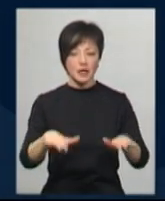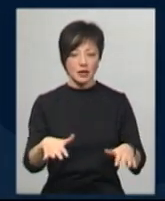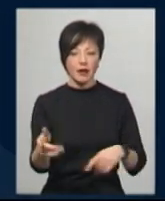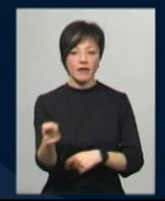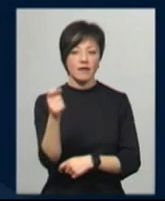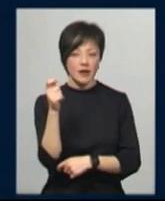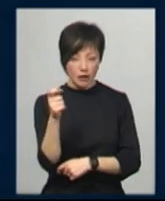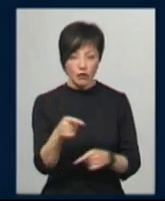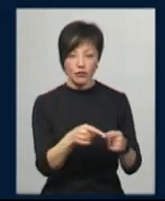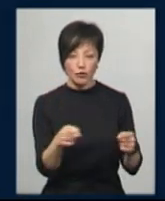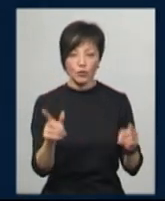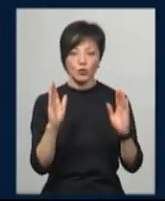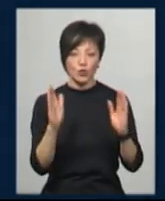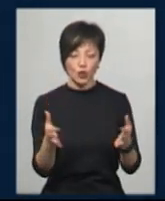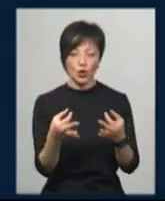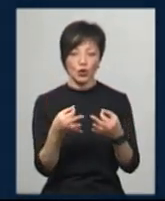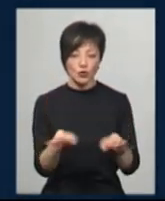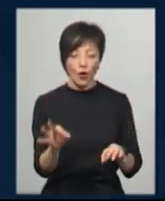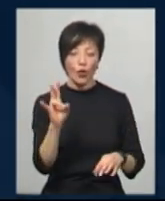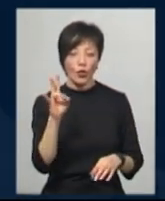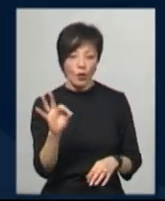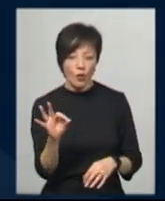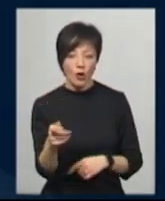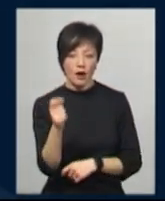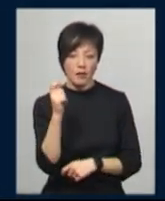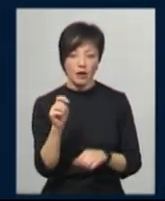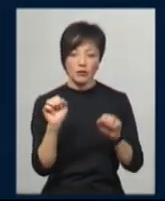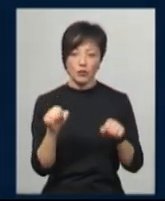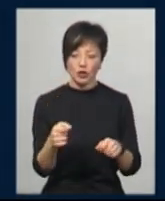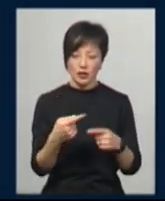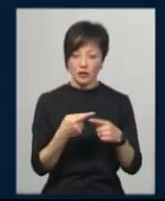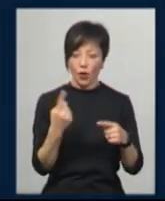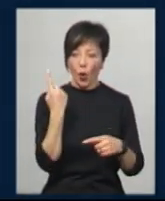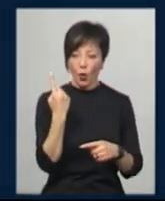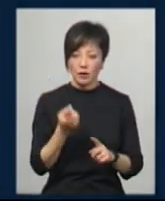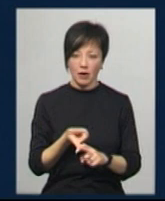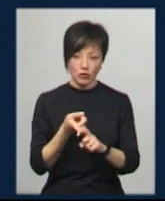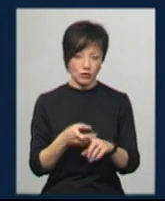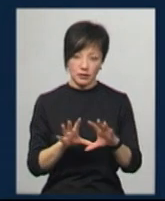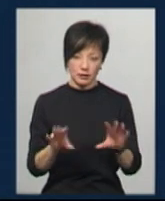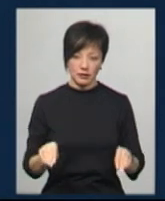З нересту буде дозволений, але нагадаю, рибалити можна лише з вудкою з одним гачком.